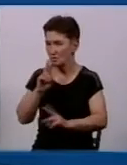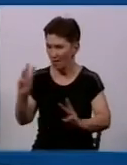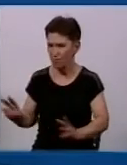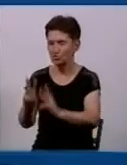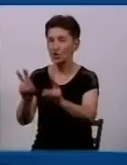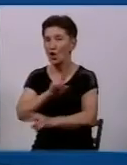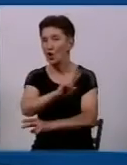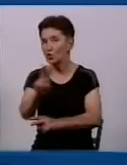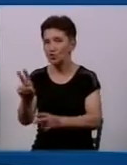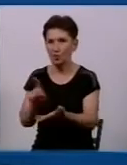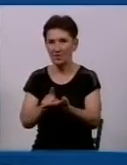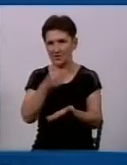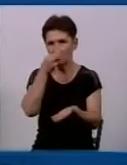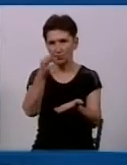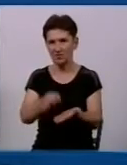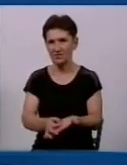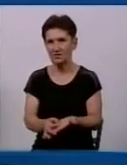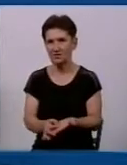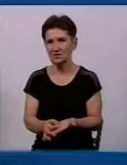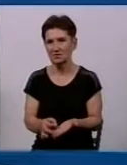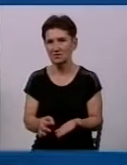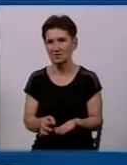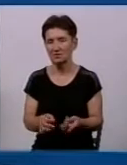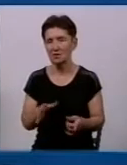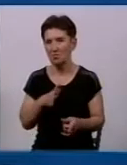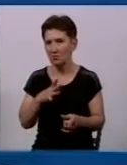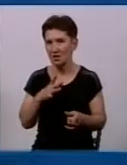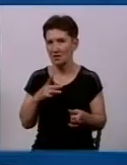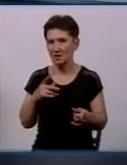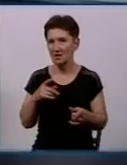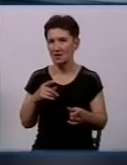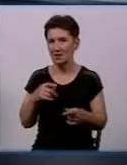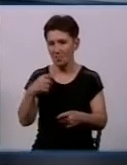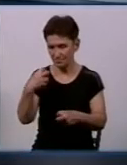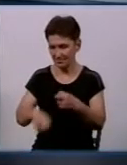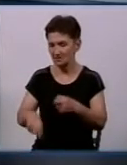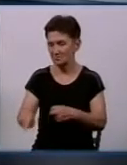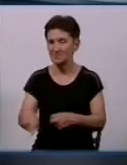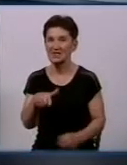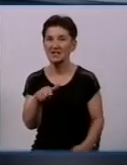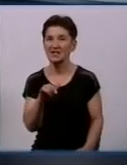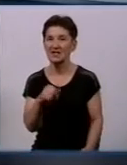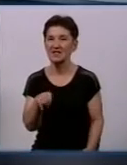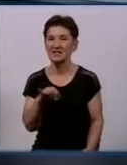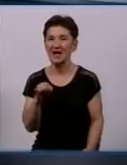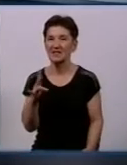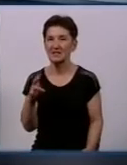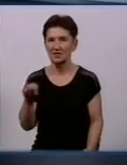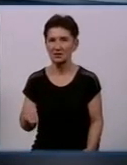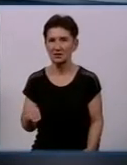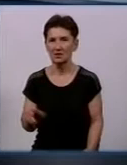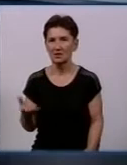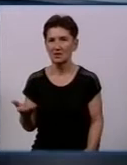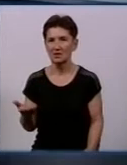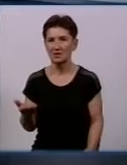відповідальність конкретно, ну, якщо мова йде про те, що був несправний гідрант, наприклад? Тобто це впливає на успішність